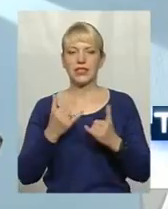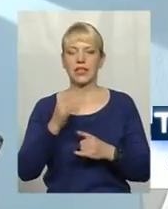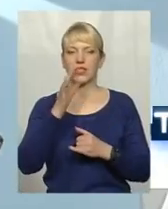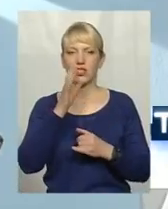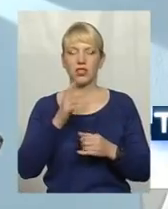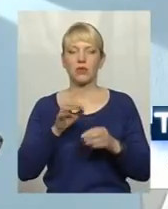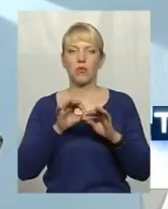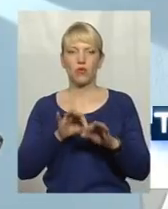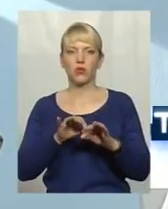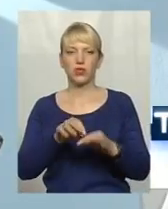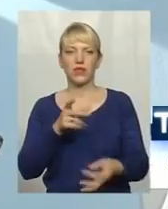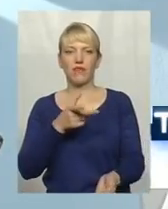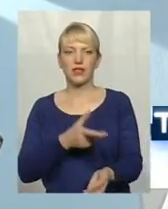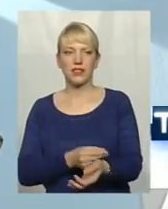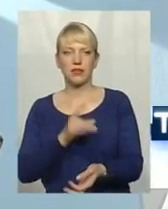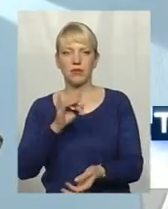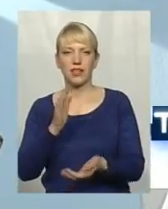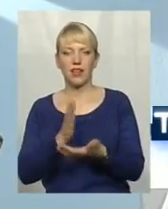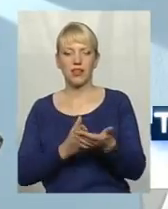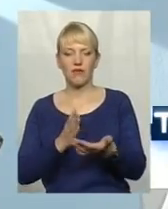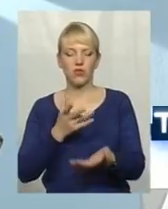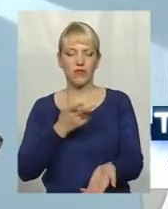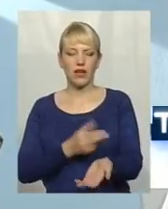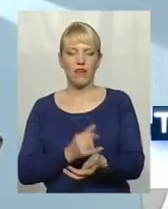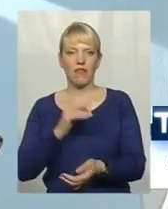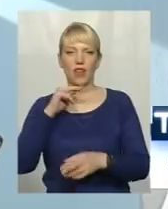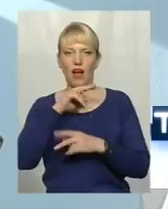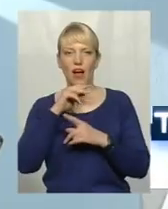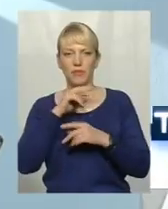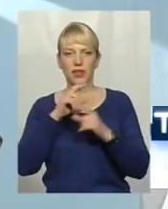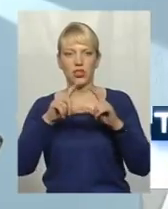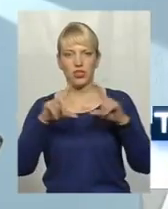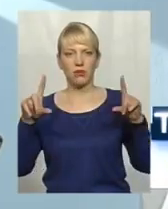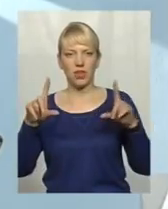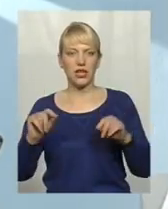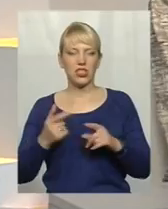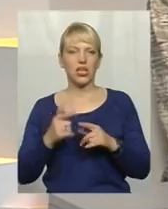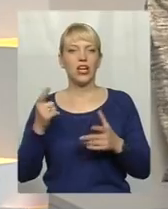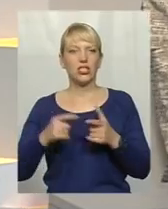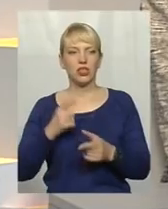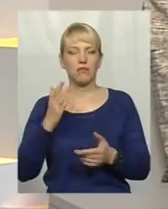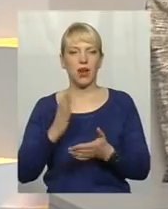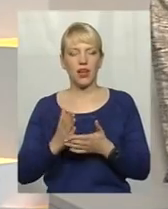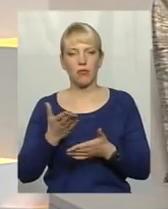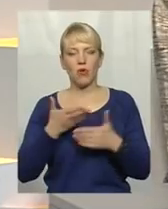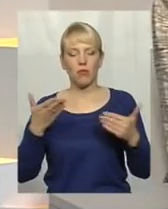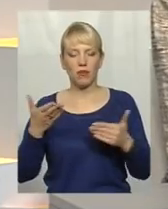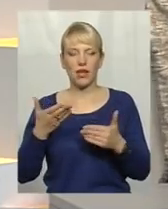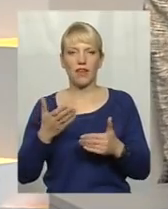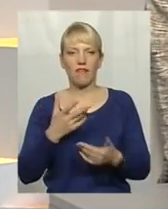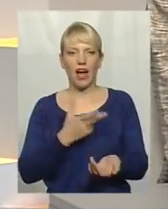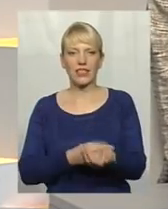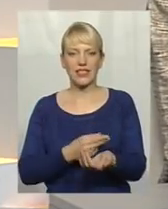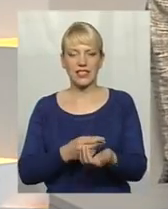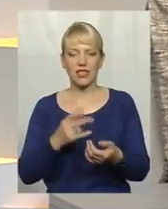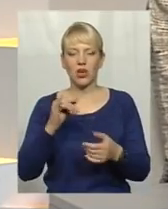вакцинацію при наявності вакцини в аптечній мережі. А чи маємо ми зараз вакцину? Чи обов